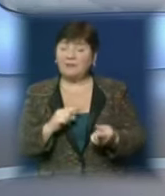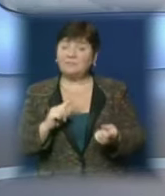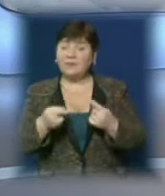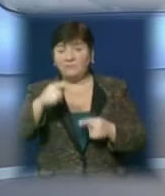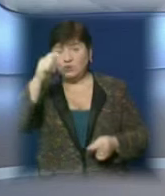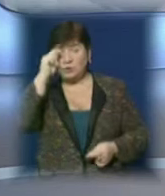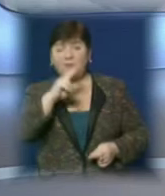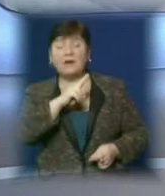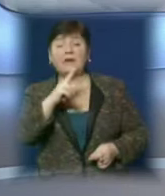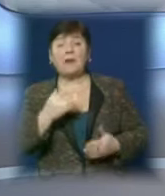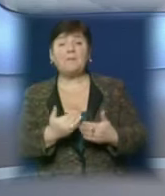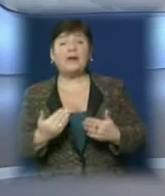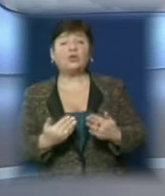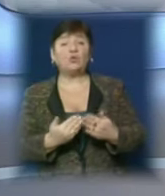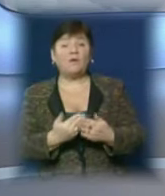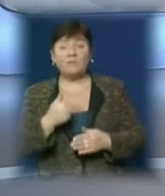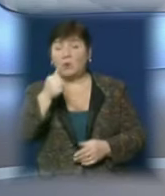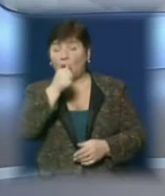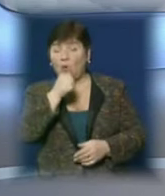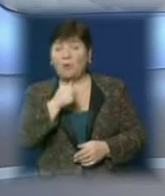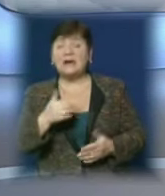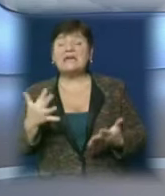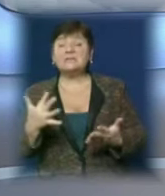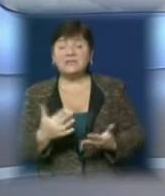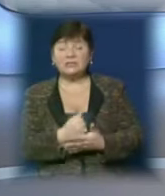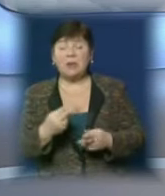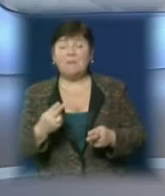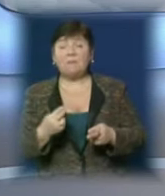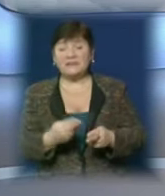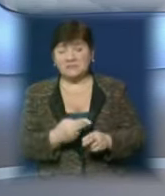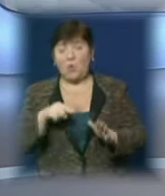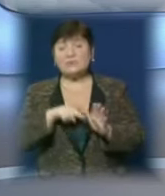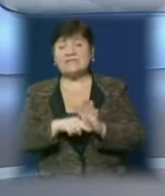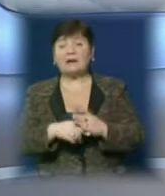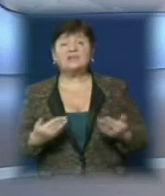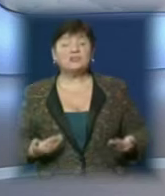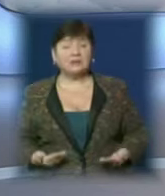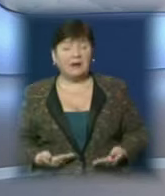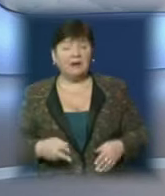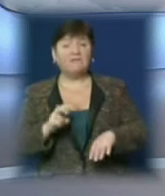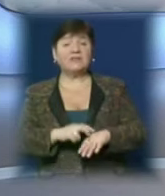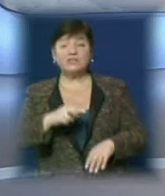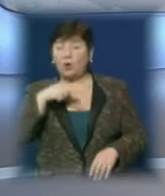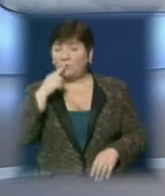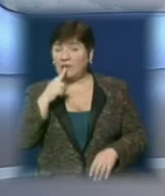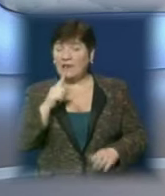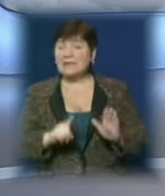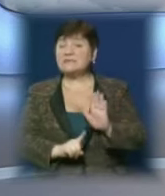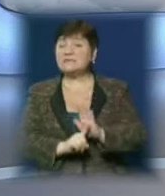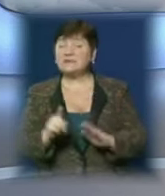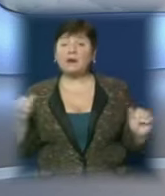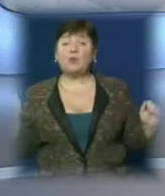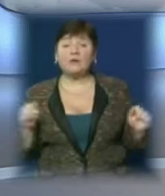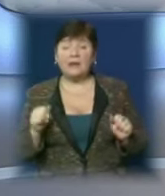чоловіка, якого перед Новим роком знайшли на вулиці Декабристів без ознак життя. Медики зауважують, з настанням холодів